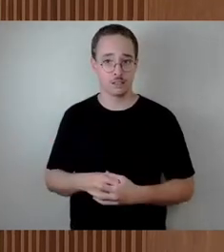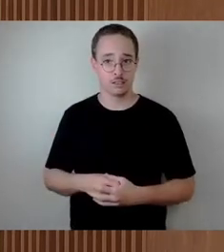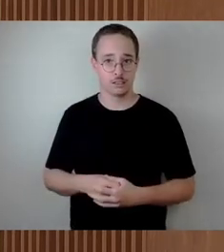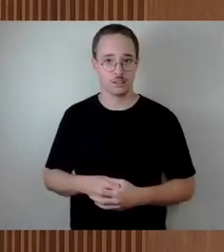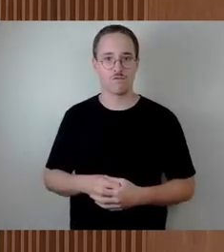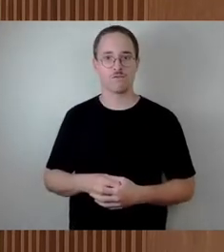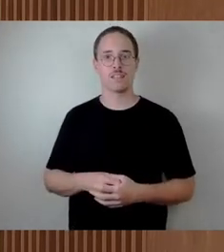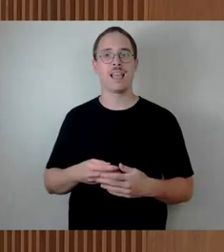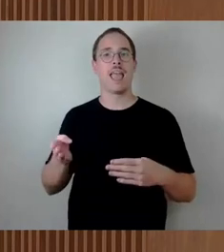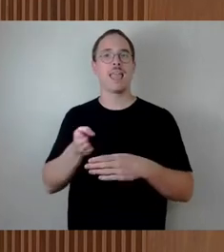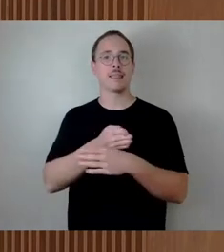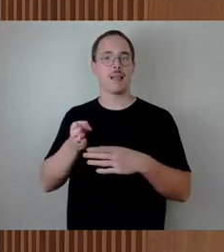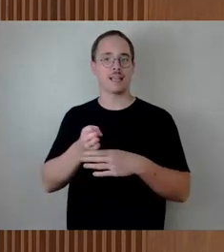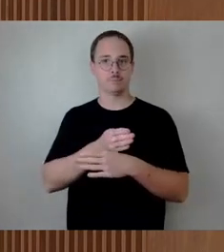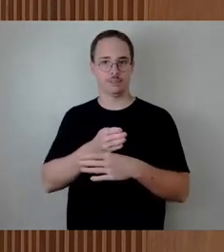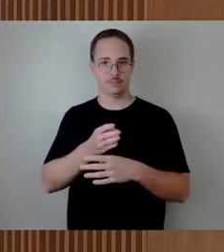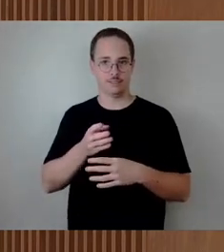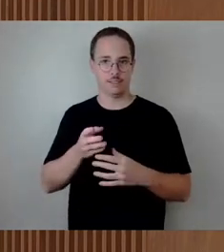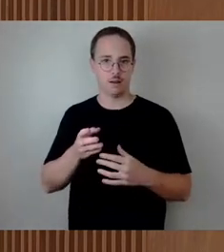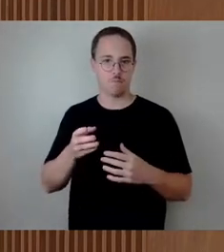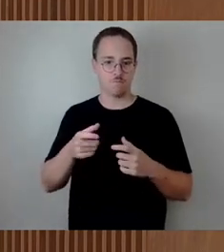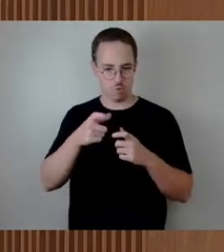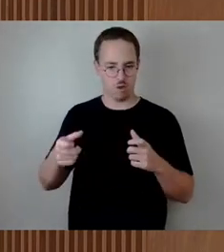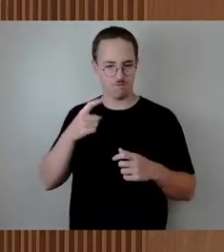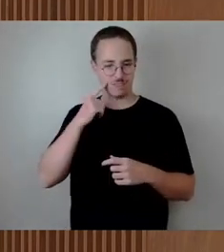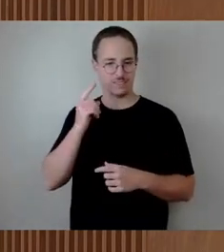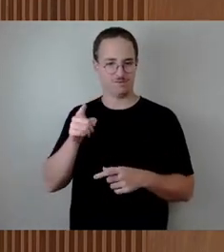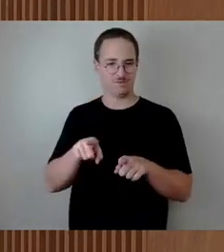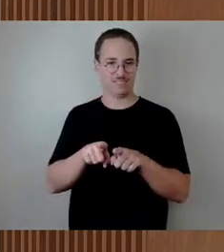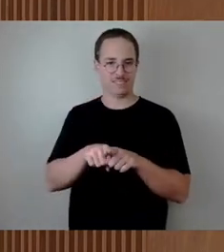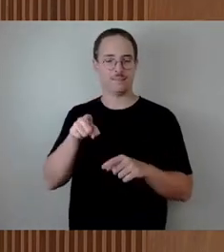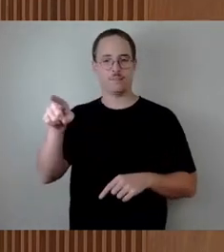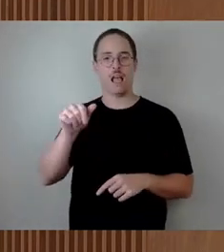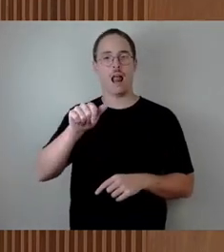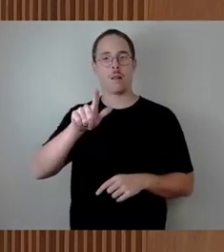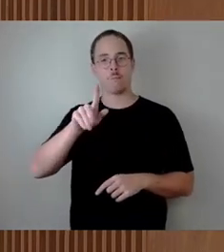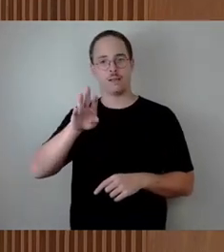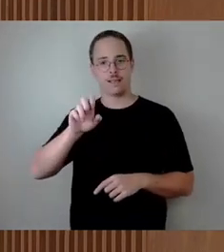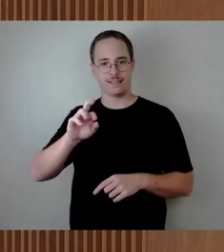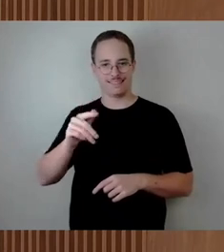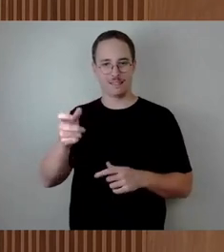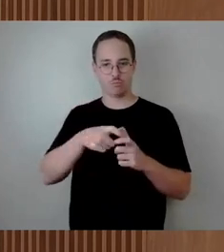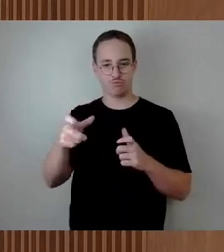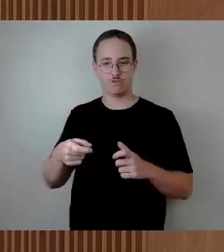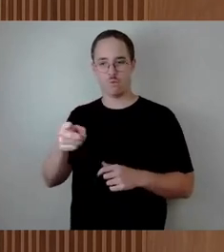Albertbrücke, wo wir ja damals diese Ersatzbrücke gebaut haben, haben Sie gesagt, das ist ein sehr umfangreiches Genehmigungsverfahren,